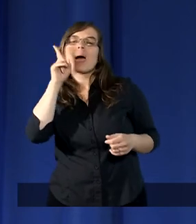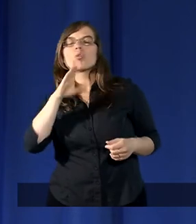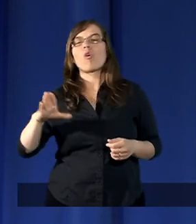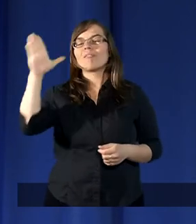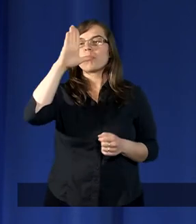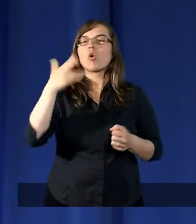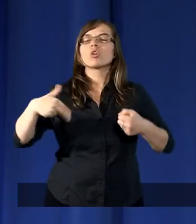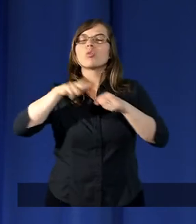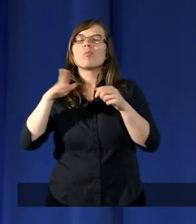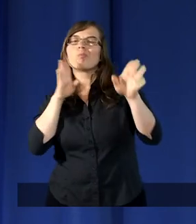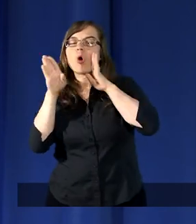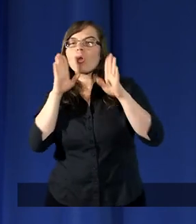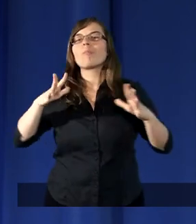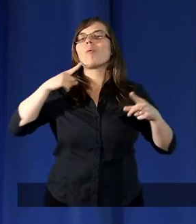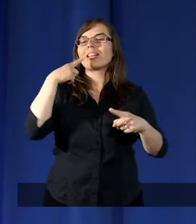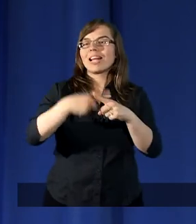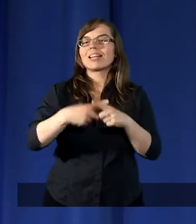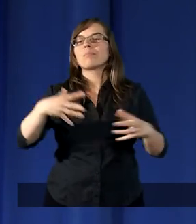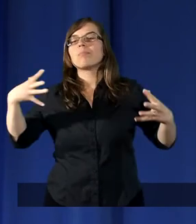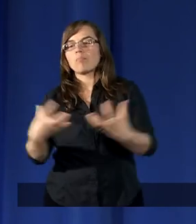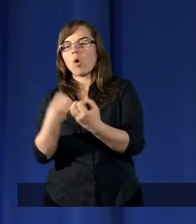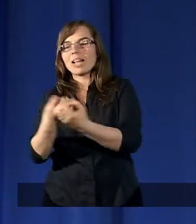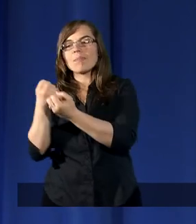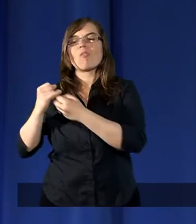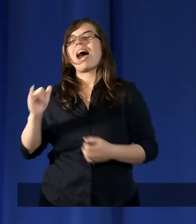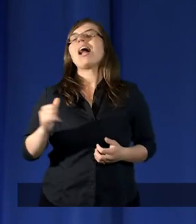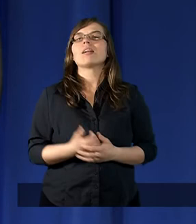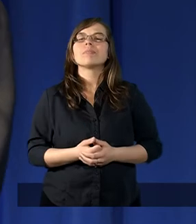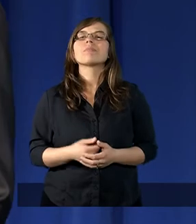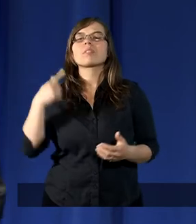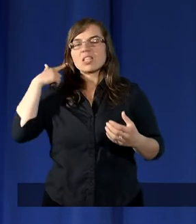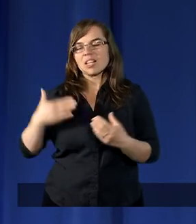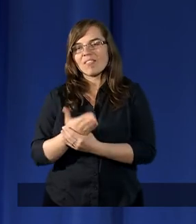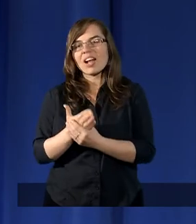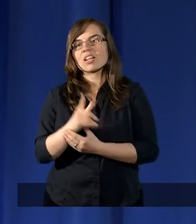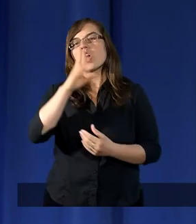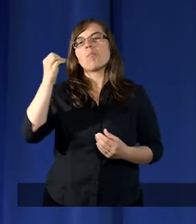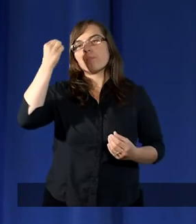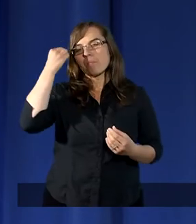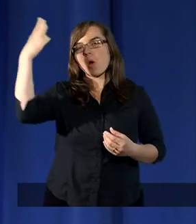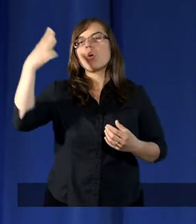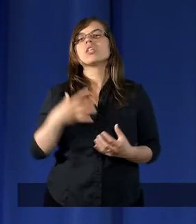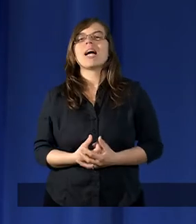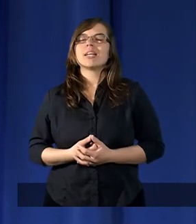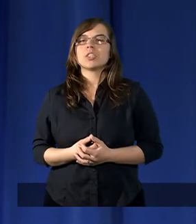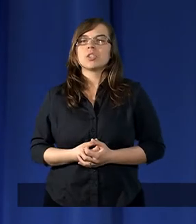Boży, którzy podobną decyzję podjęli. I wierzę, że Mojżesz